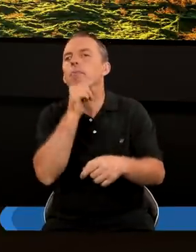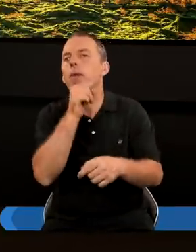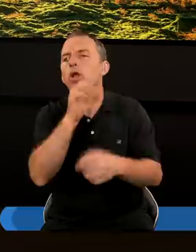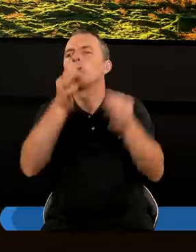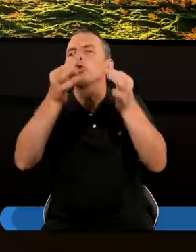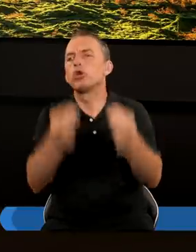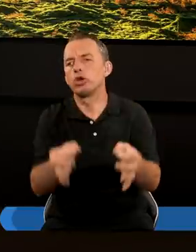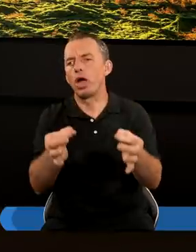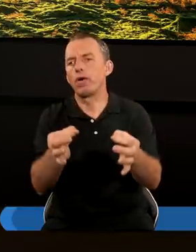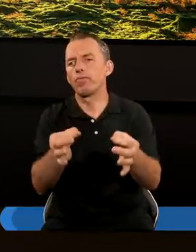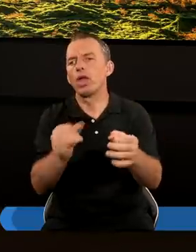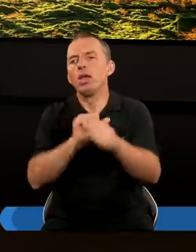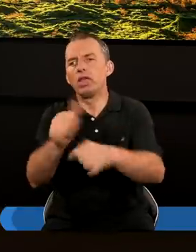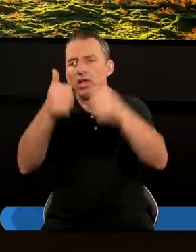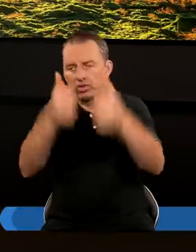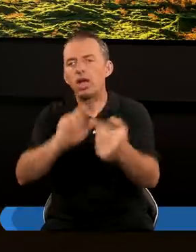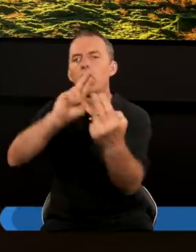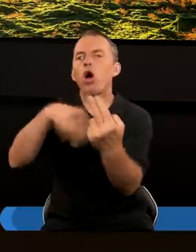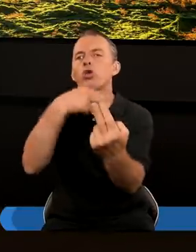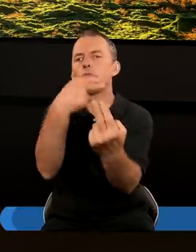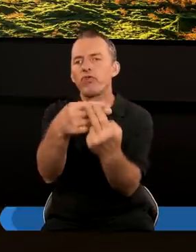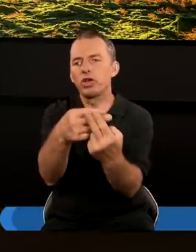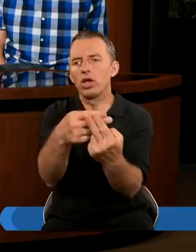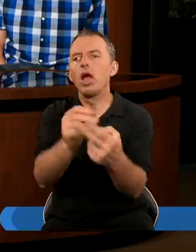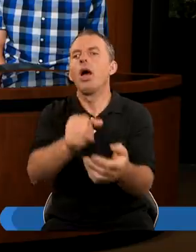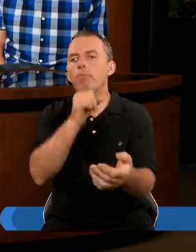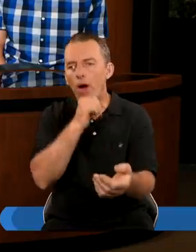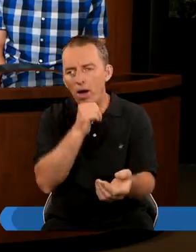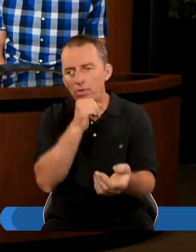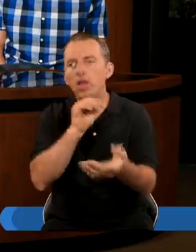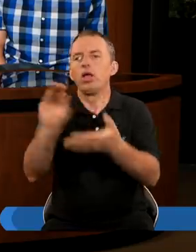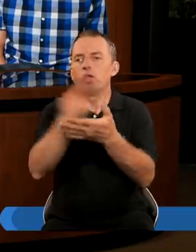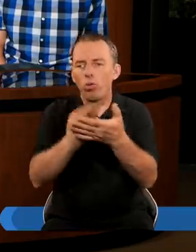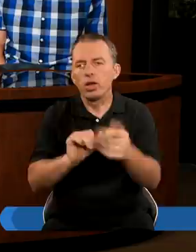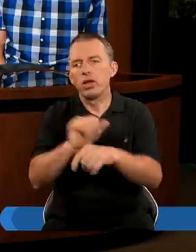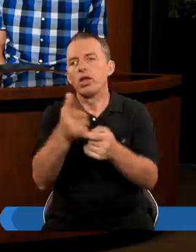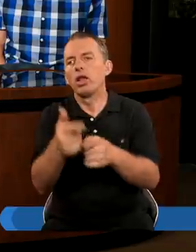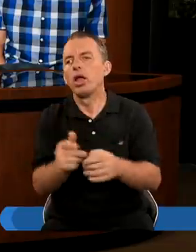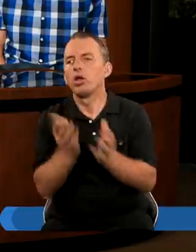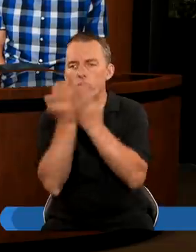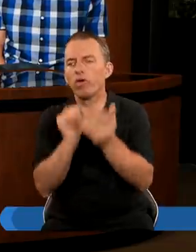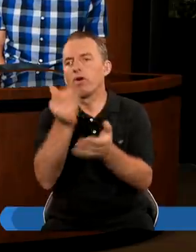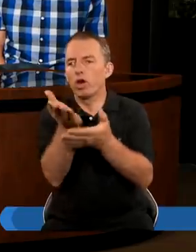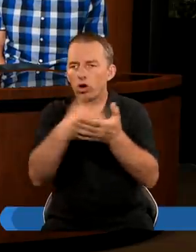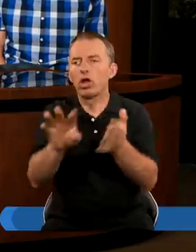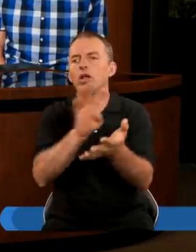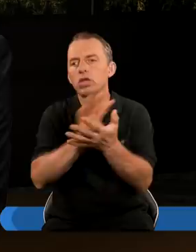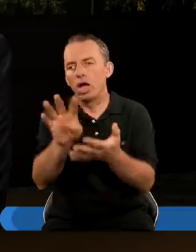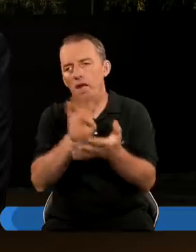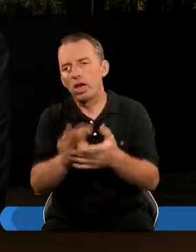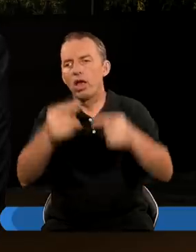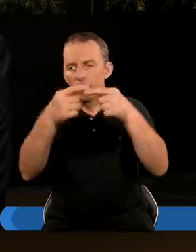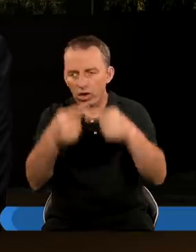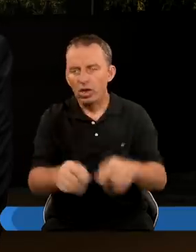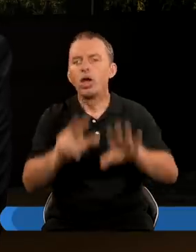Dzisiaj Jesteście w stanie odpowiedzieć? Babilon jest opisany Między innymi Jak już czuliśmy W rozdziale 14